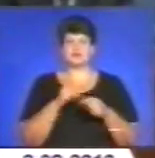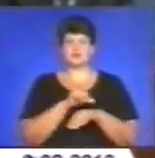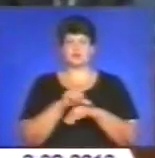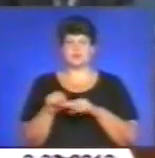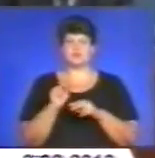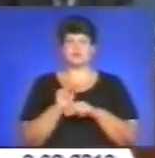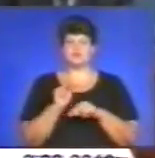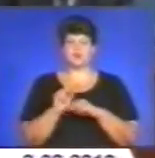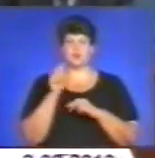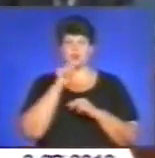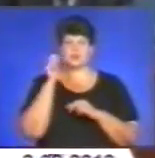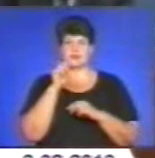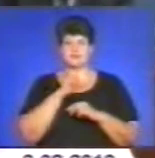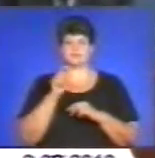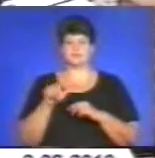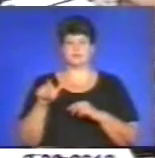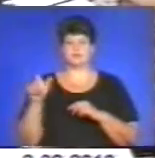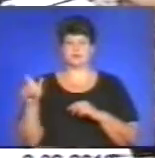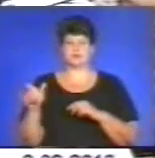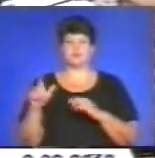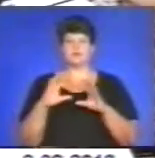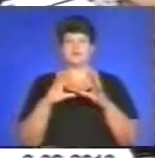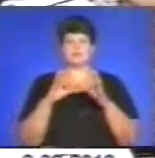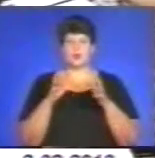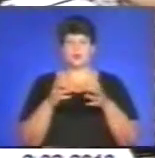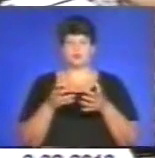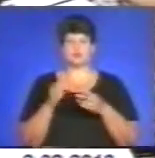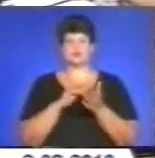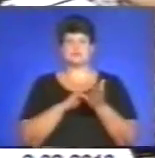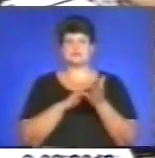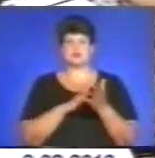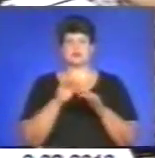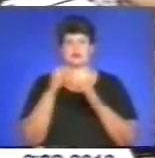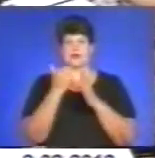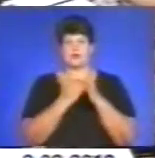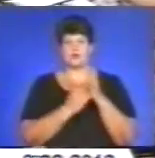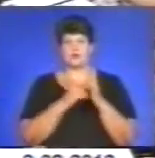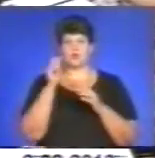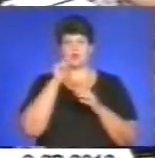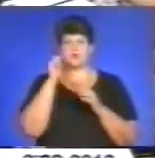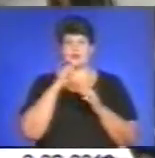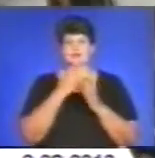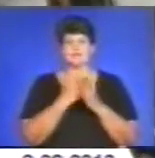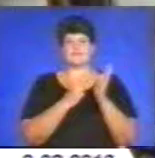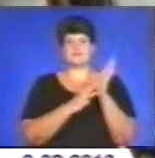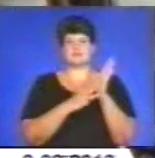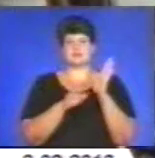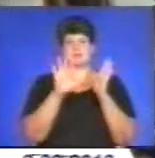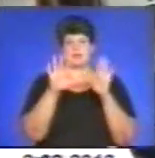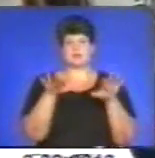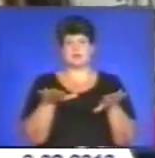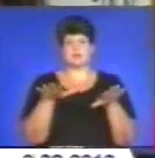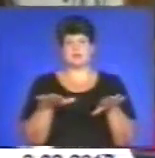українського персоналу. Нагадаємо, у міжнародному туристичному рейтингу Україна опинилася на 85-му місці. Зокрема,